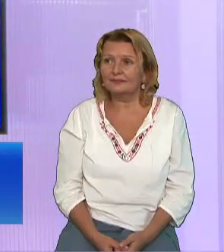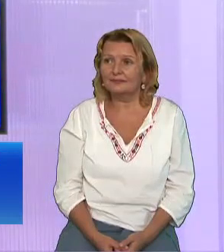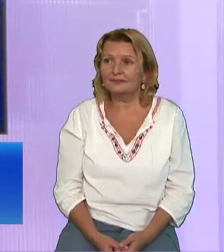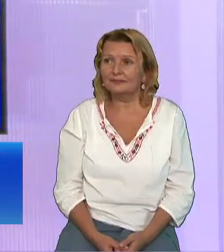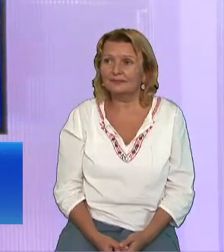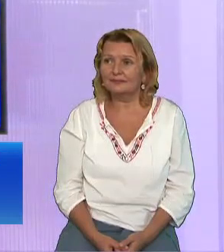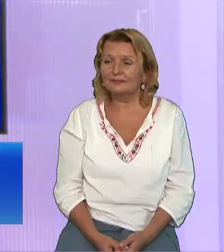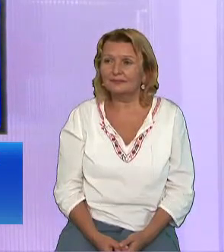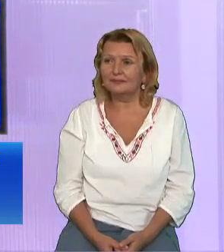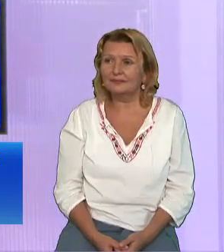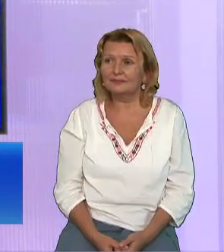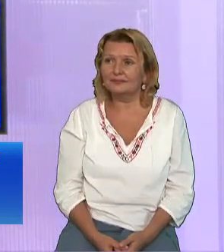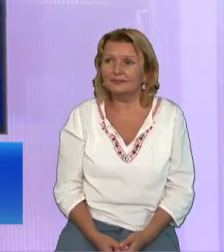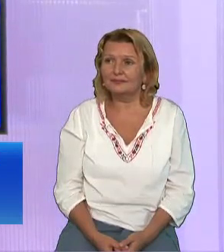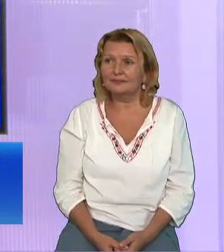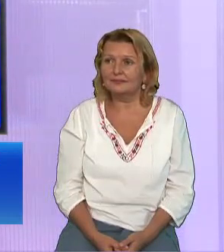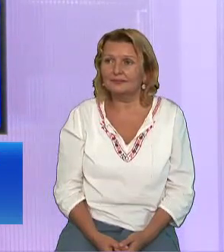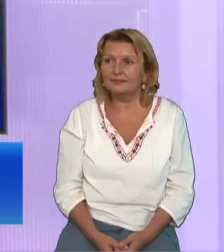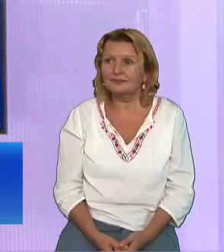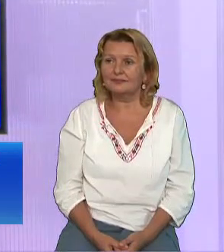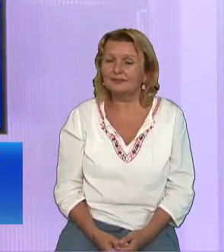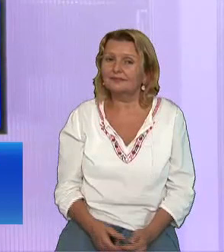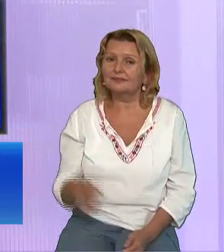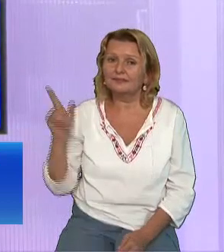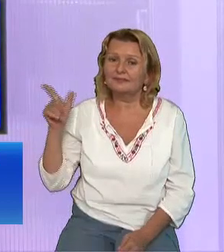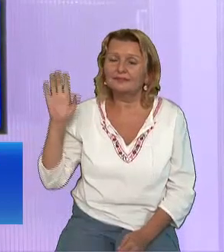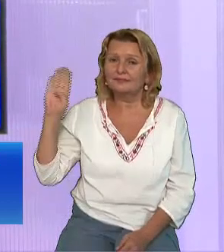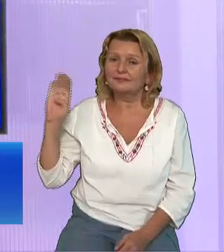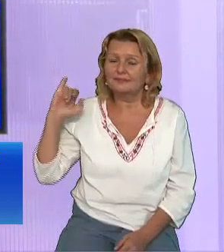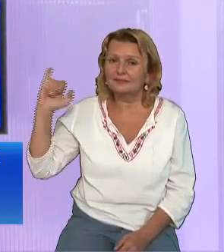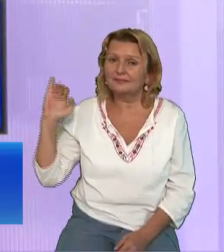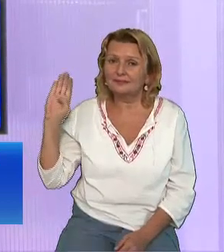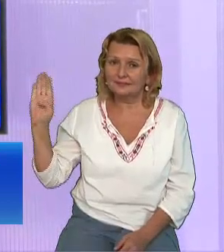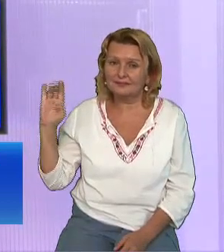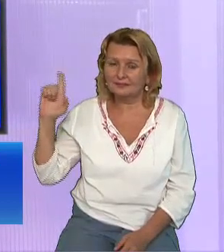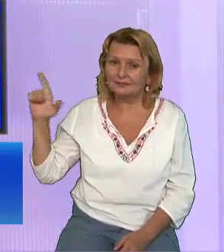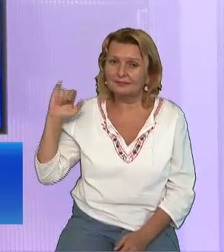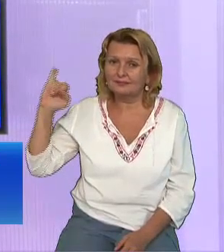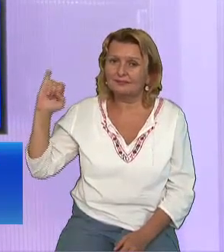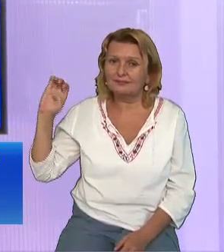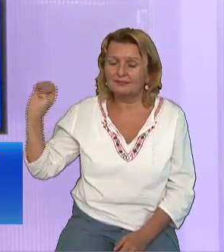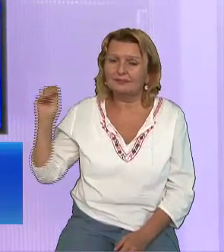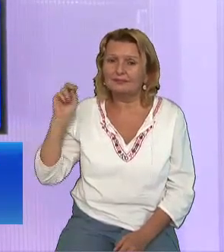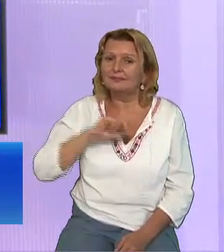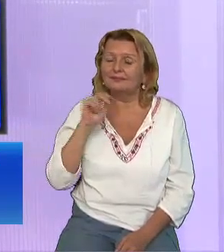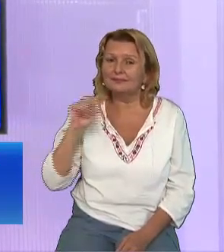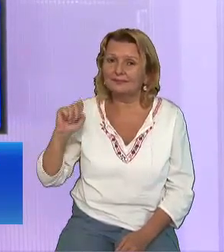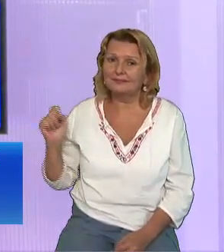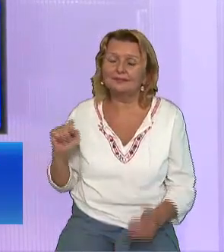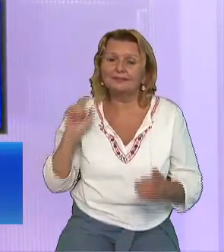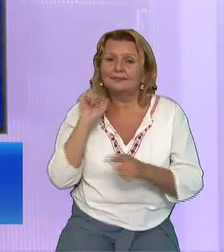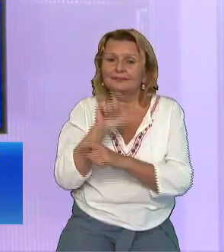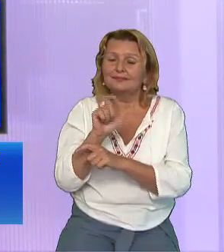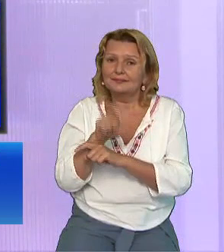Pilat s mirat că Iisus moris așa de repede De obicei răstigniții mureau Câteva zile mai târziu Uneori soarta lor era crudă